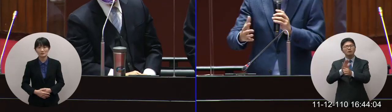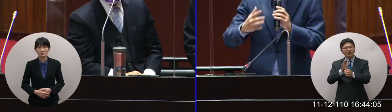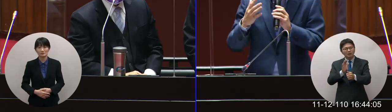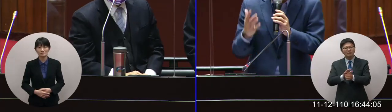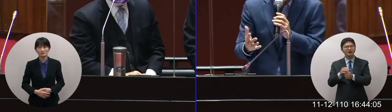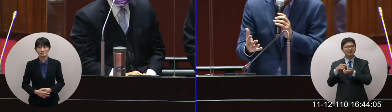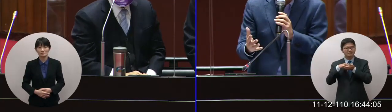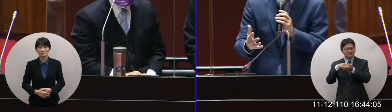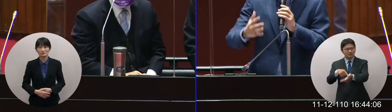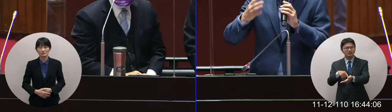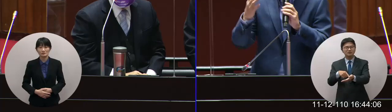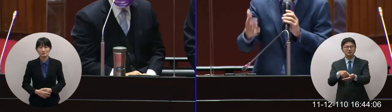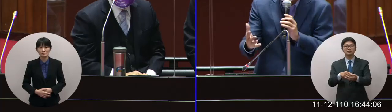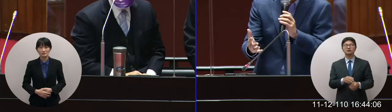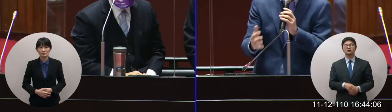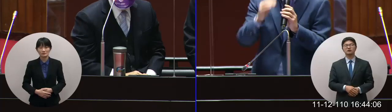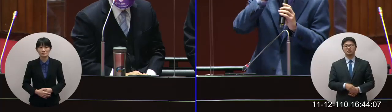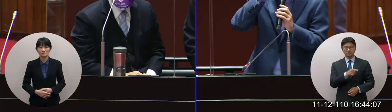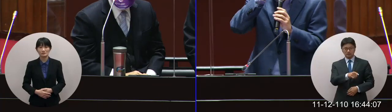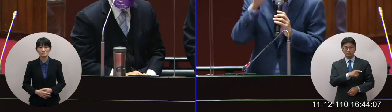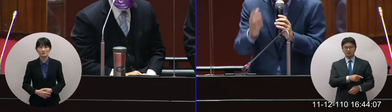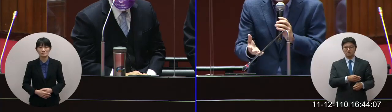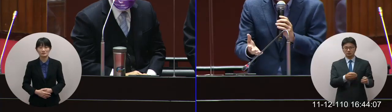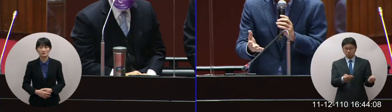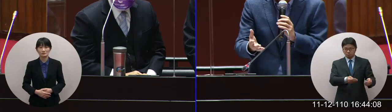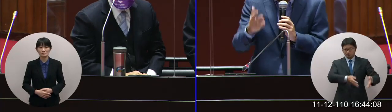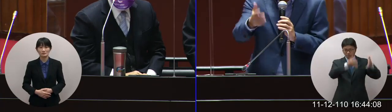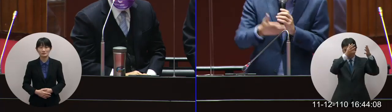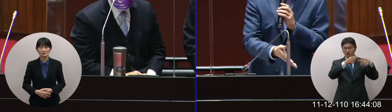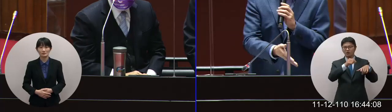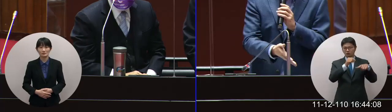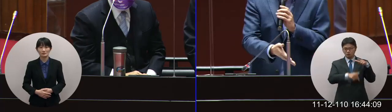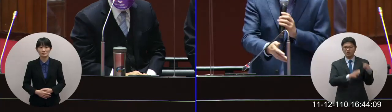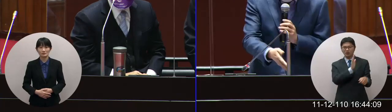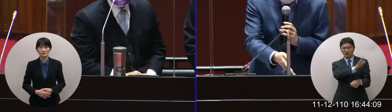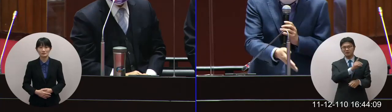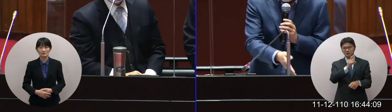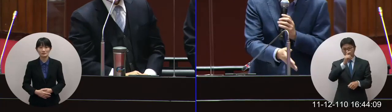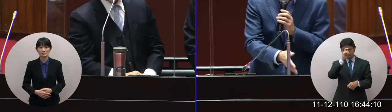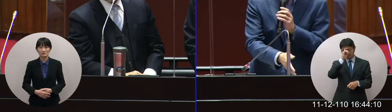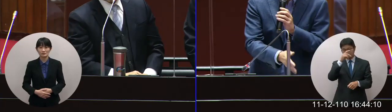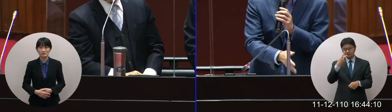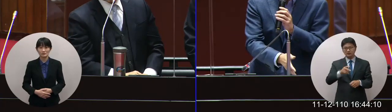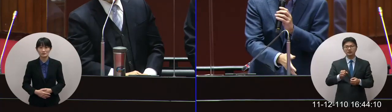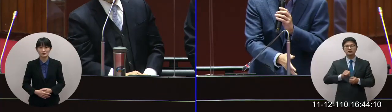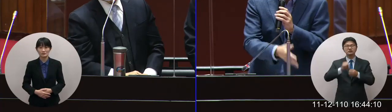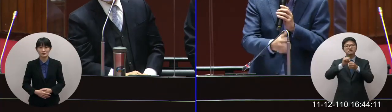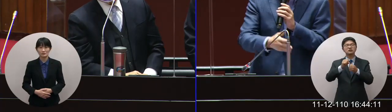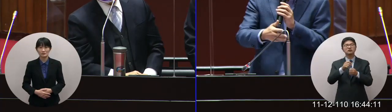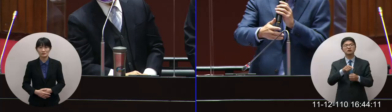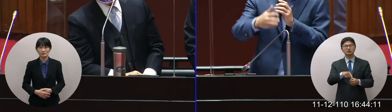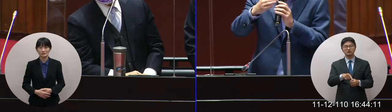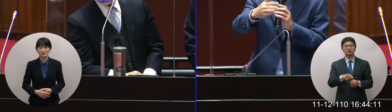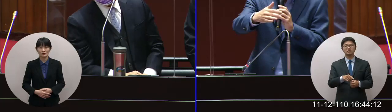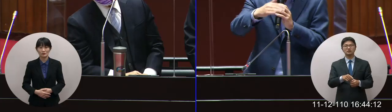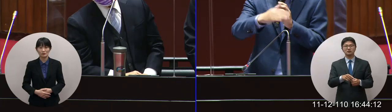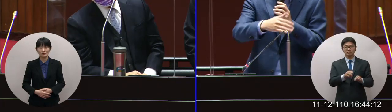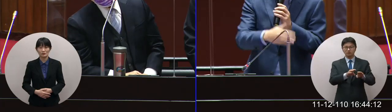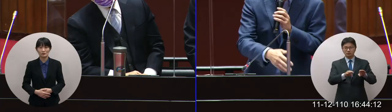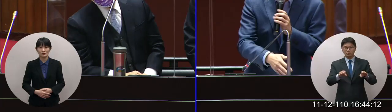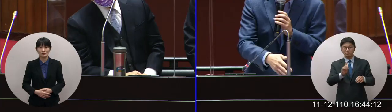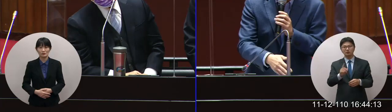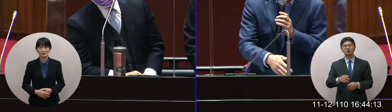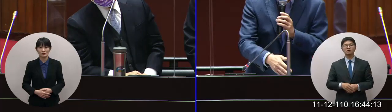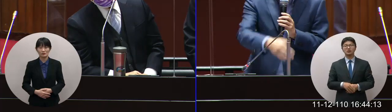留給建商他去評估我要多蓋一些我告訴你這是我兩年多錢造的現在已經